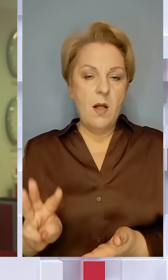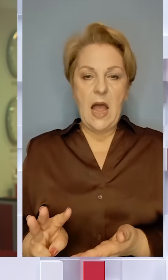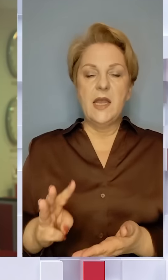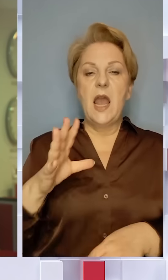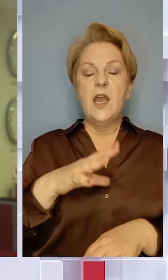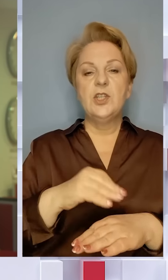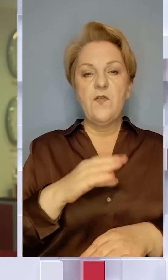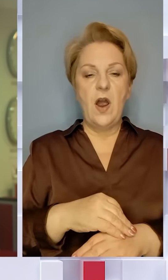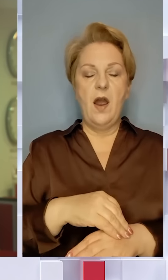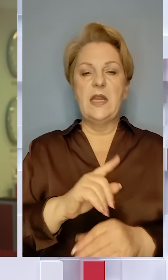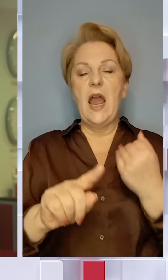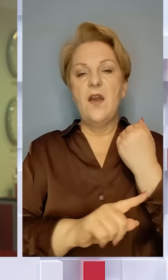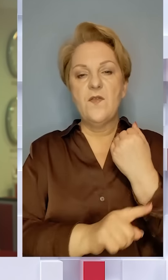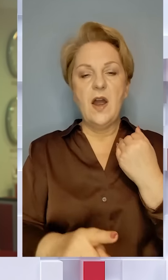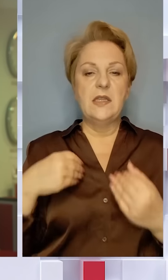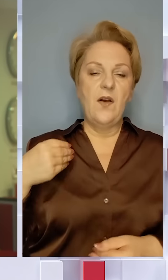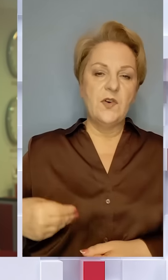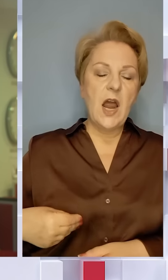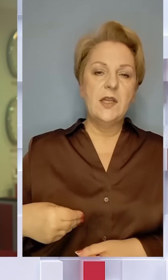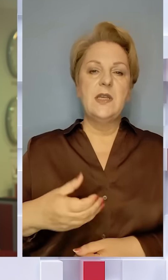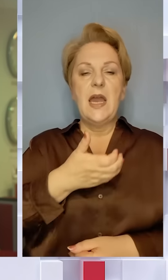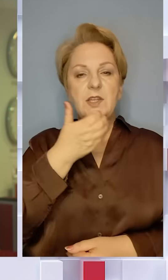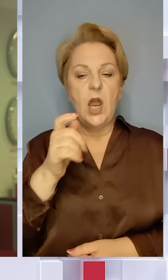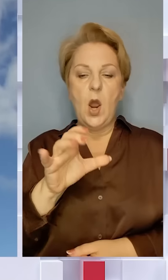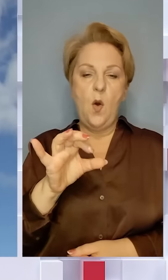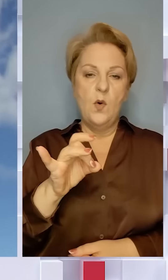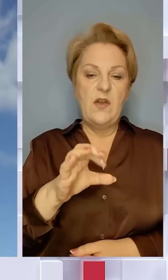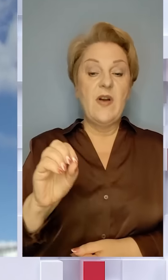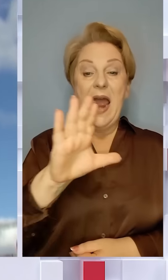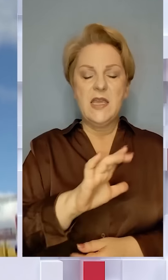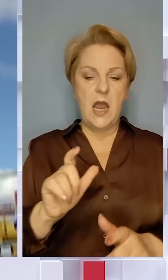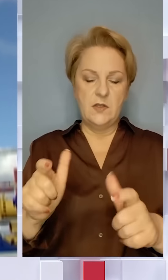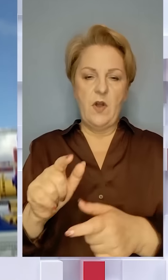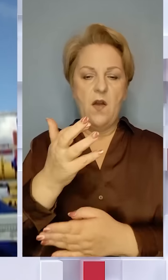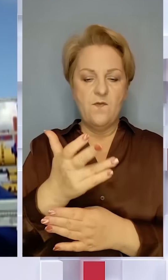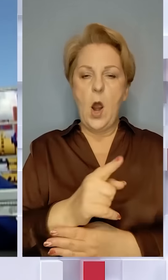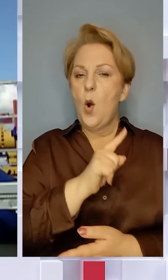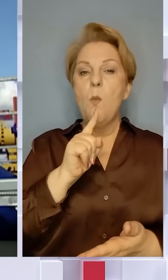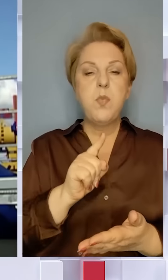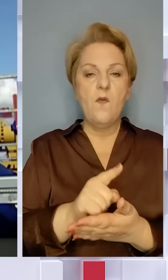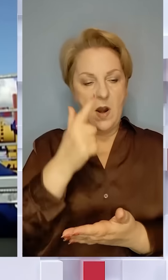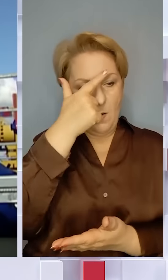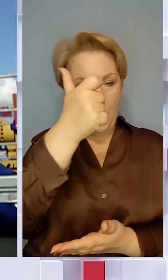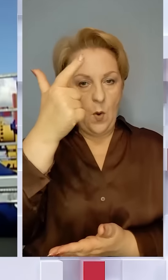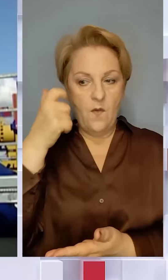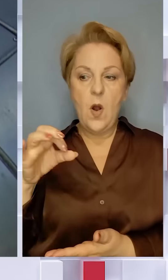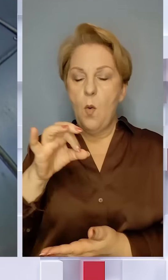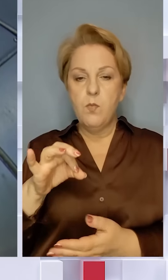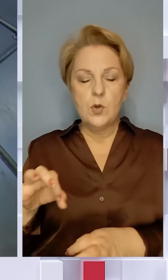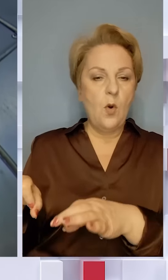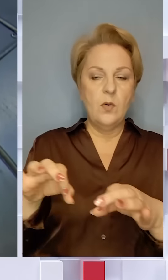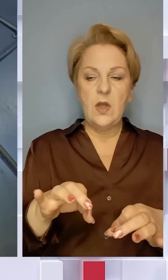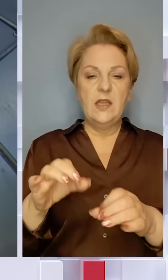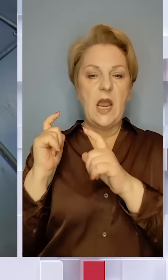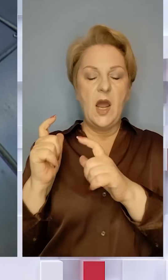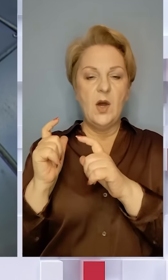Фінляндія, також Франція, Люксембург, Австрія, Чехія та Хорватія. Європейські санкції вимагають обов'язково повідомляти про операції із